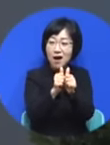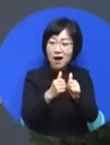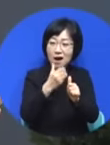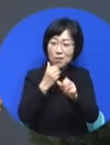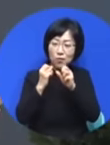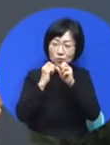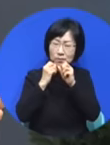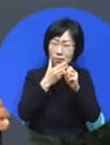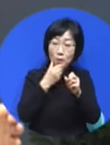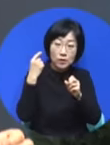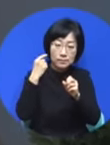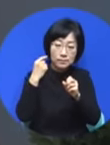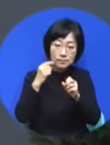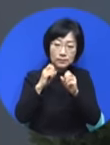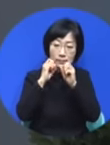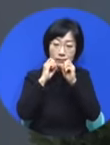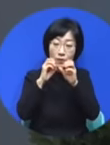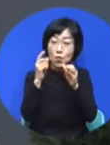이루어졌어요.